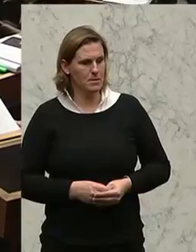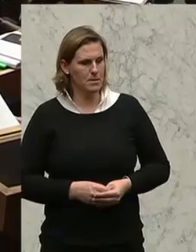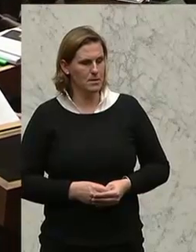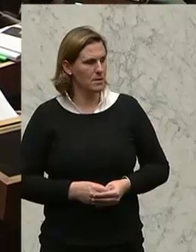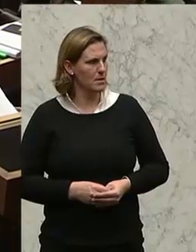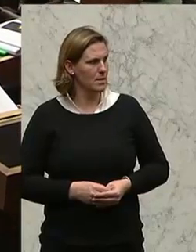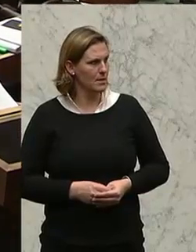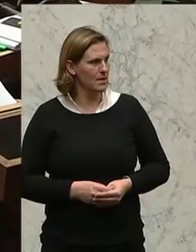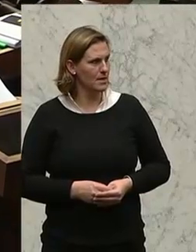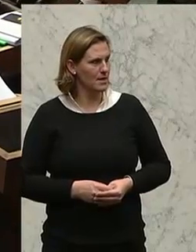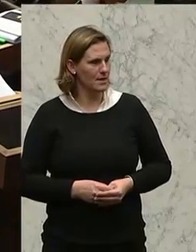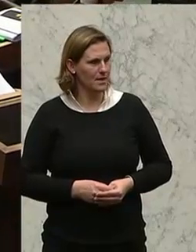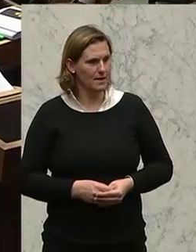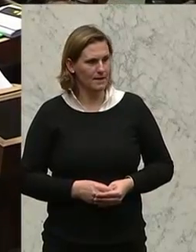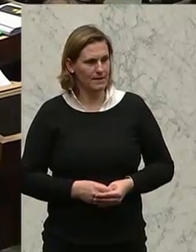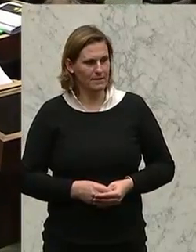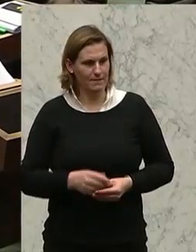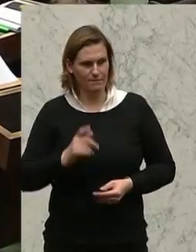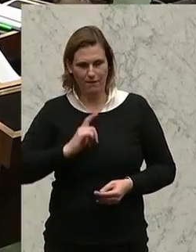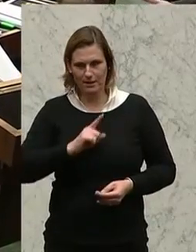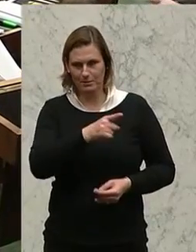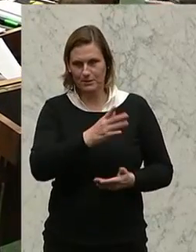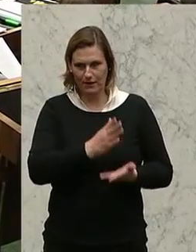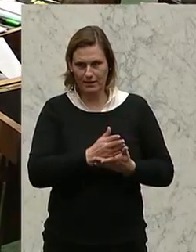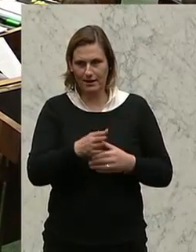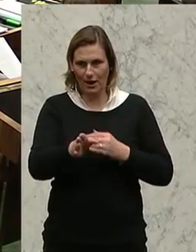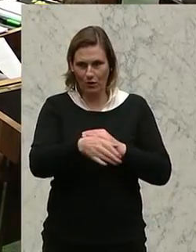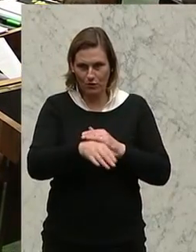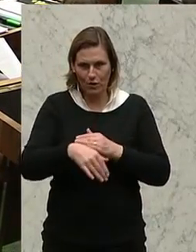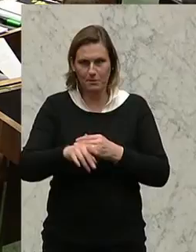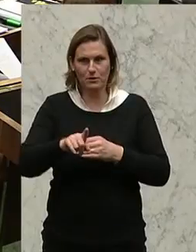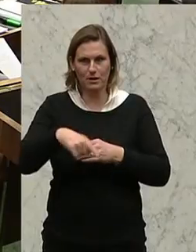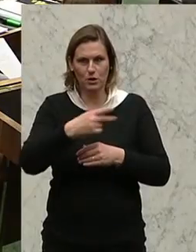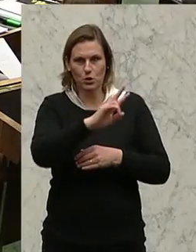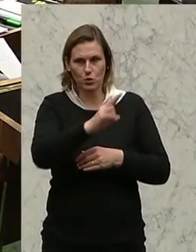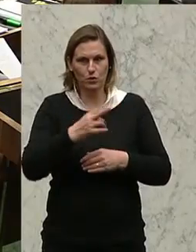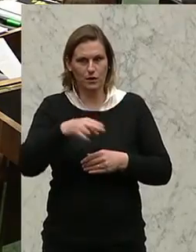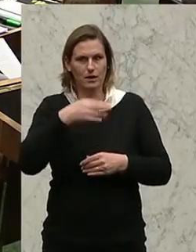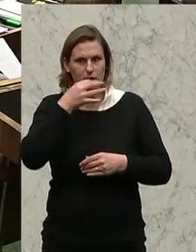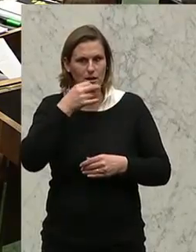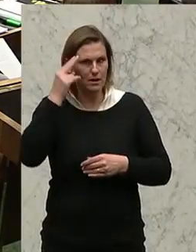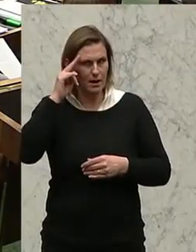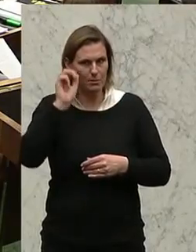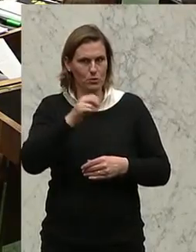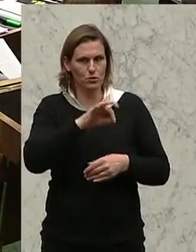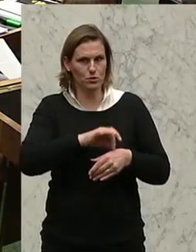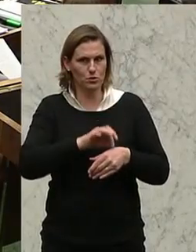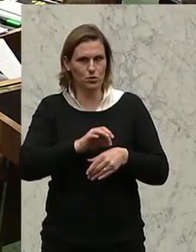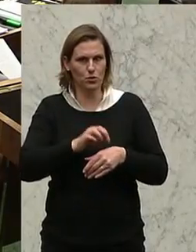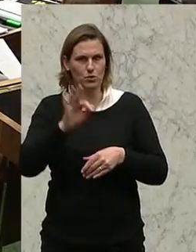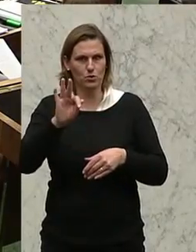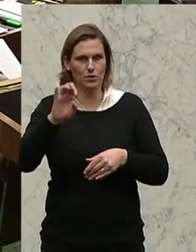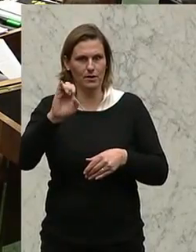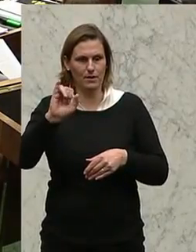Nächster Redner Klaus-Uwe Feichtinger, Umweltsprecher von der SPÖ. Ich werde jetzt als nächsten Redner den Herrn Abgeordneten Dr. Klaus-Uwe